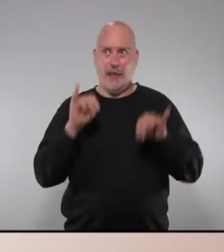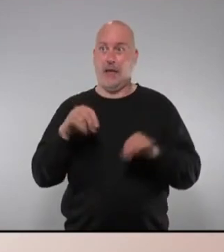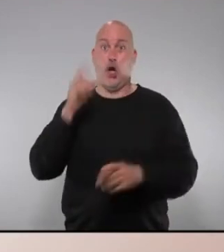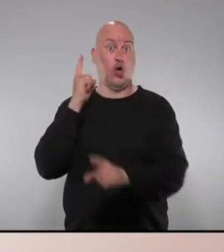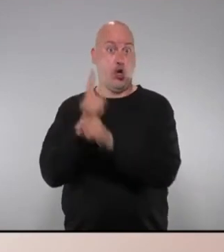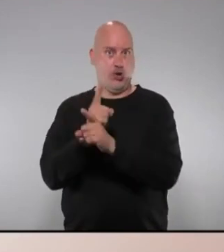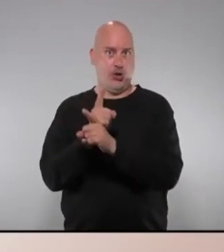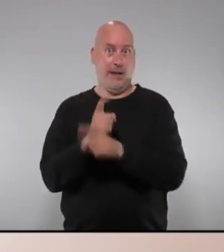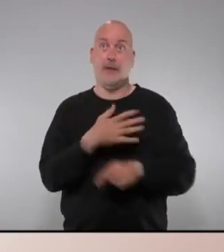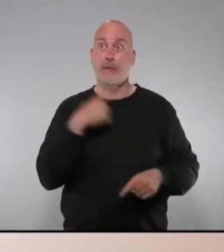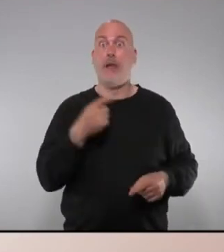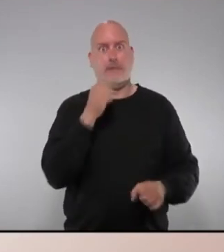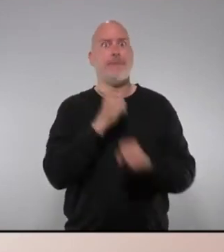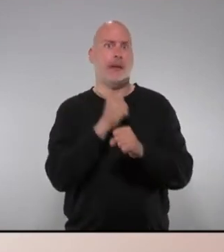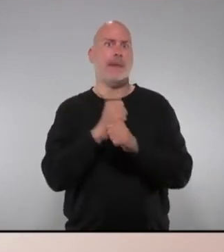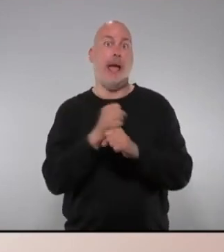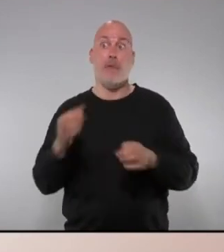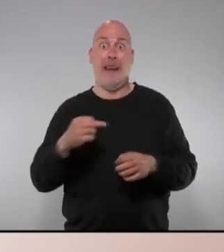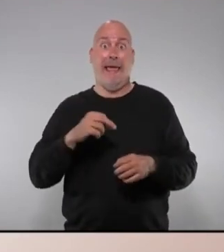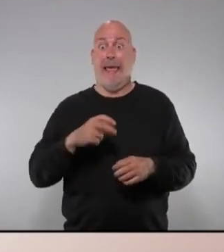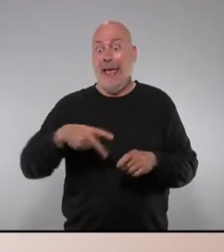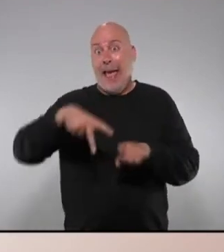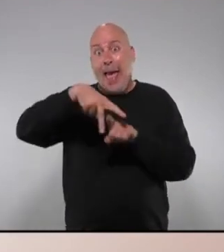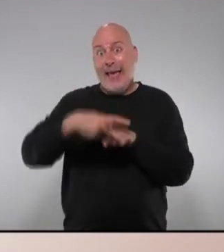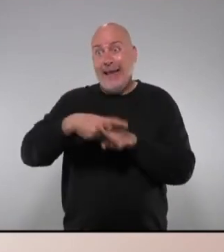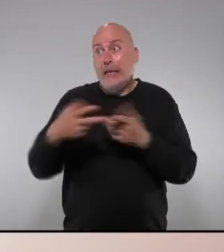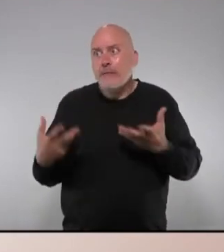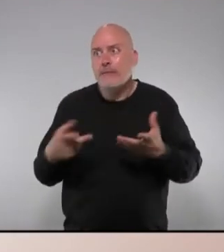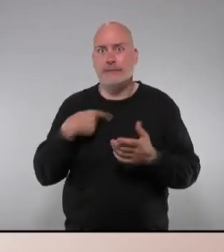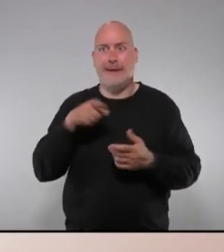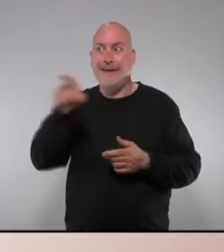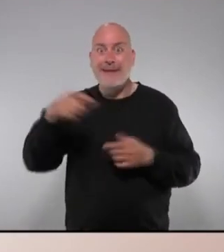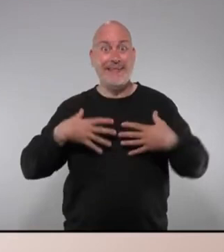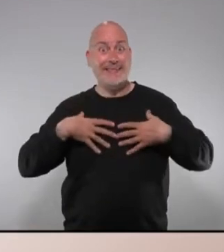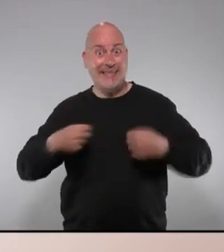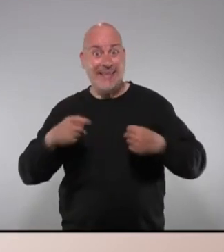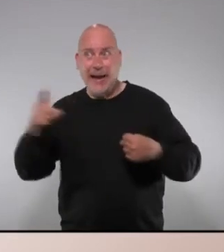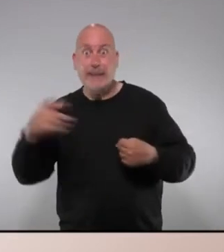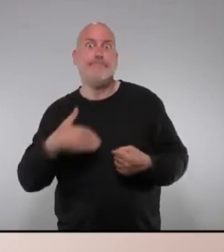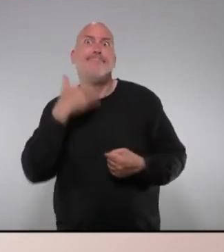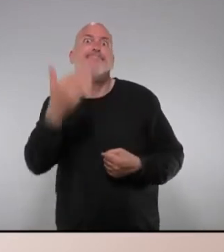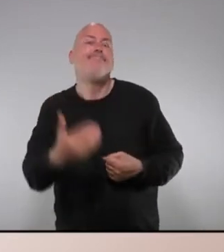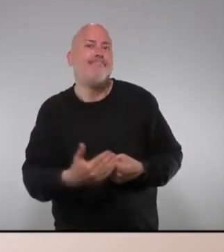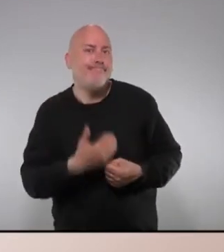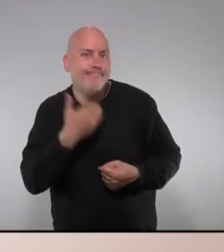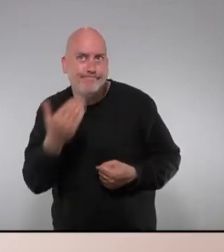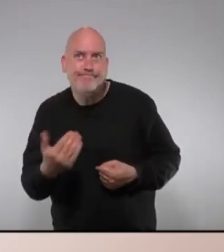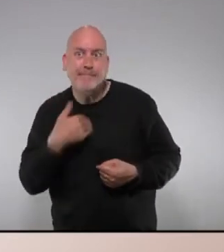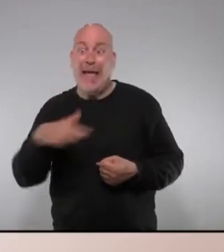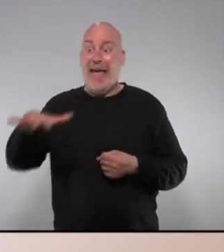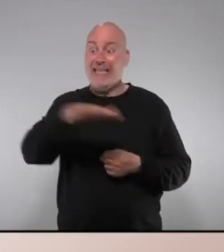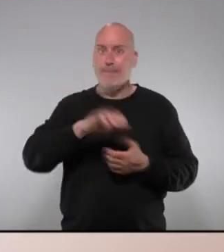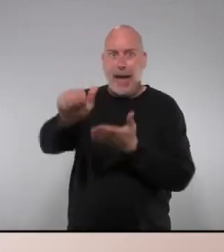va ser justament treballar amb les eines que en aquells moments les autoritats sanitàries sabien que existia que era poder alliberar espais